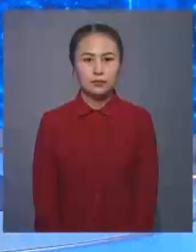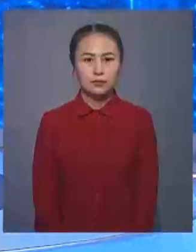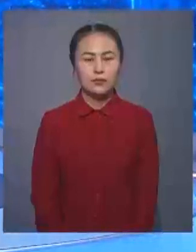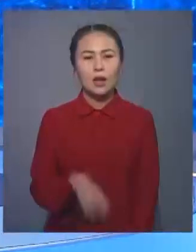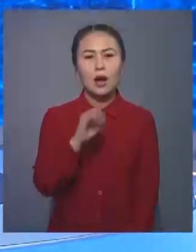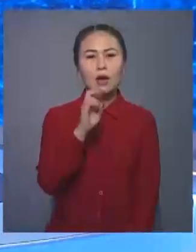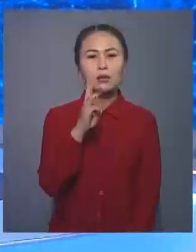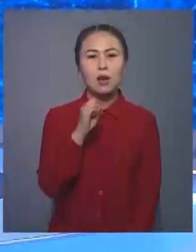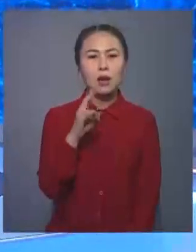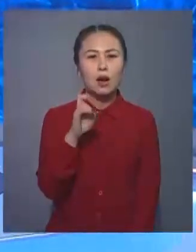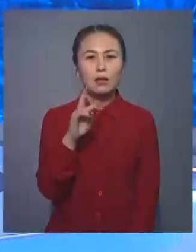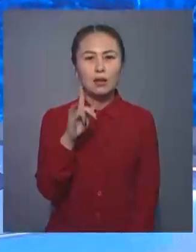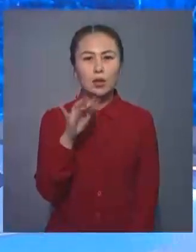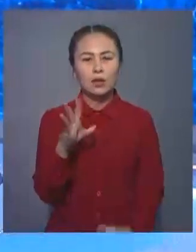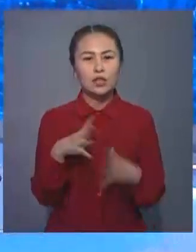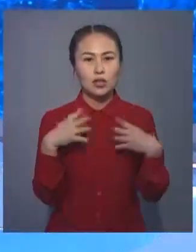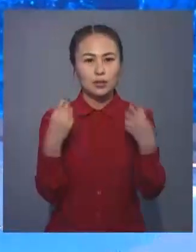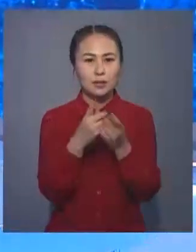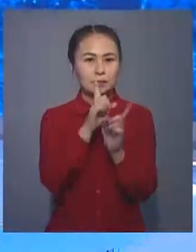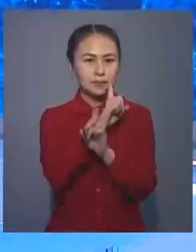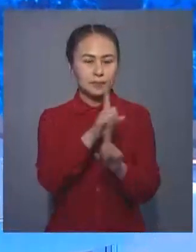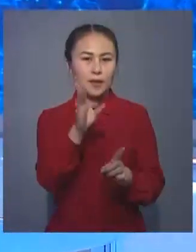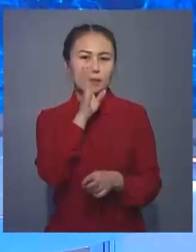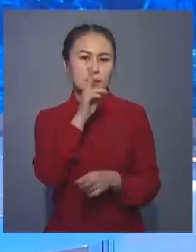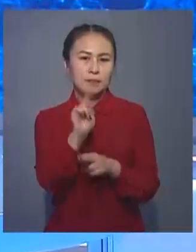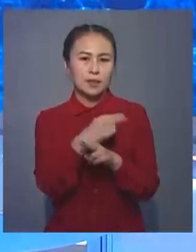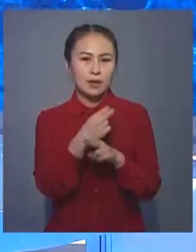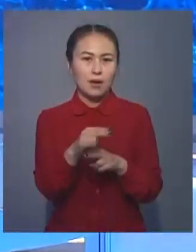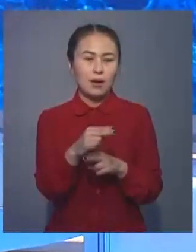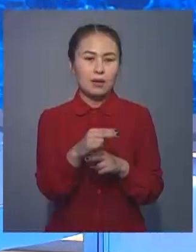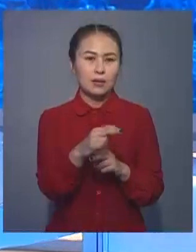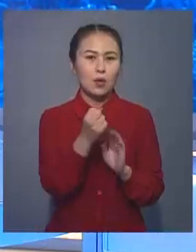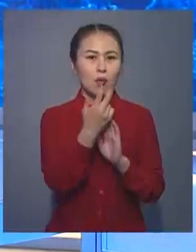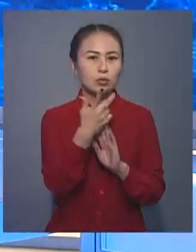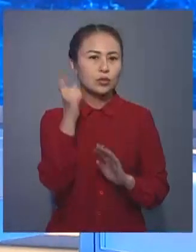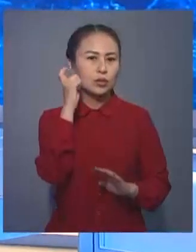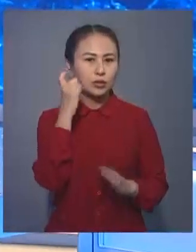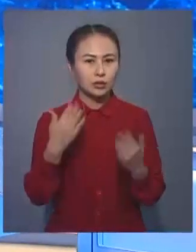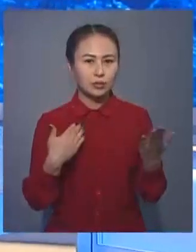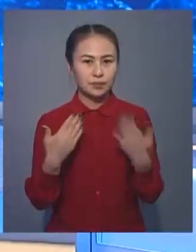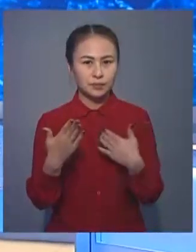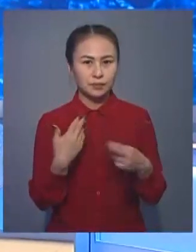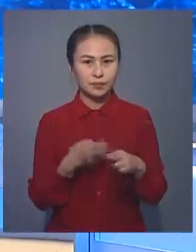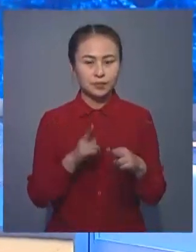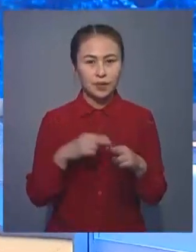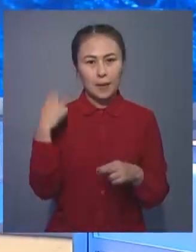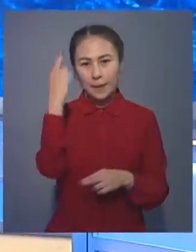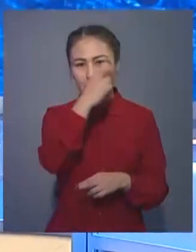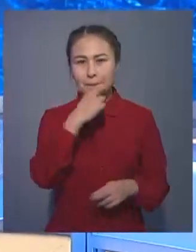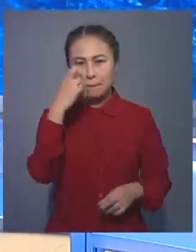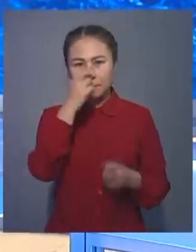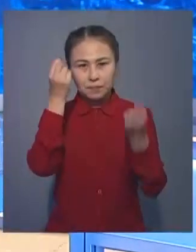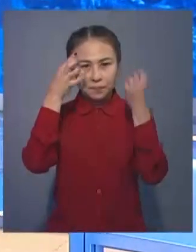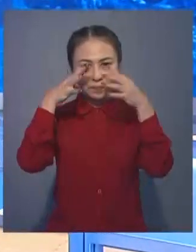Ақтаудағы қалығаныфтар жануясы ерекше қыздарды тәрбеліп отыры. Арасы 13 жас жеткіншектердің ақшыл түсті